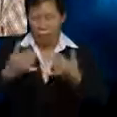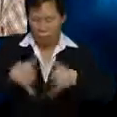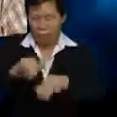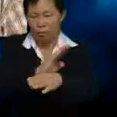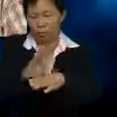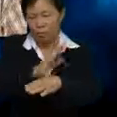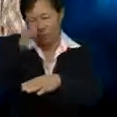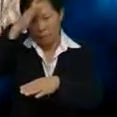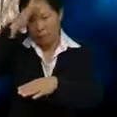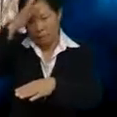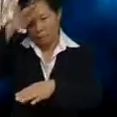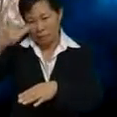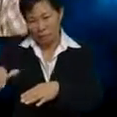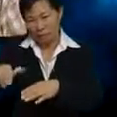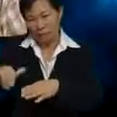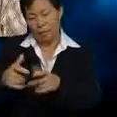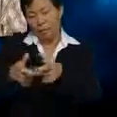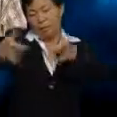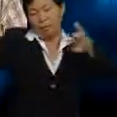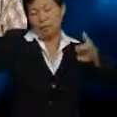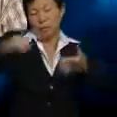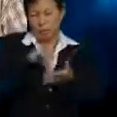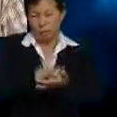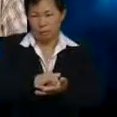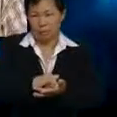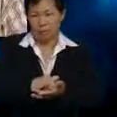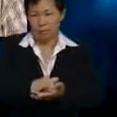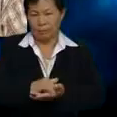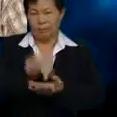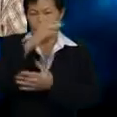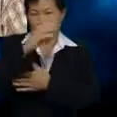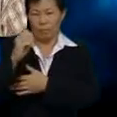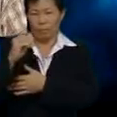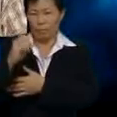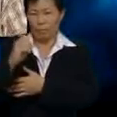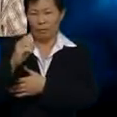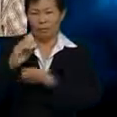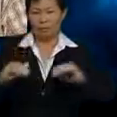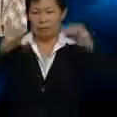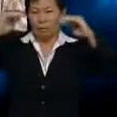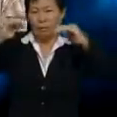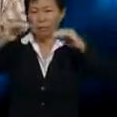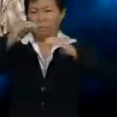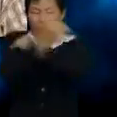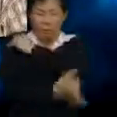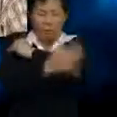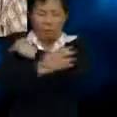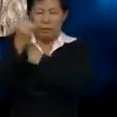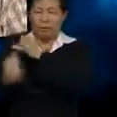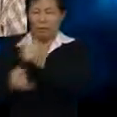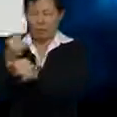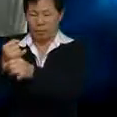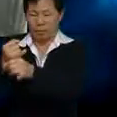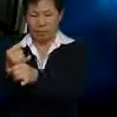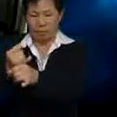peniagaan Bapaknya yang Begitu besar Syarikat Di peringkat Negara dan Antara